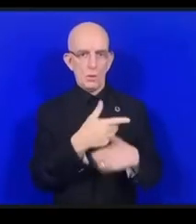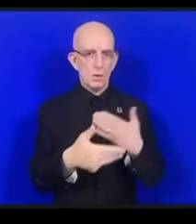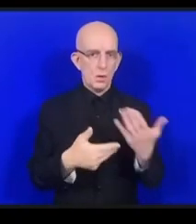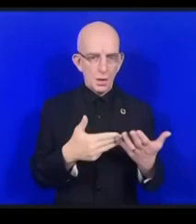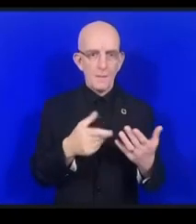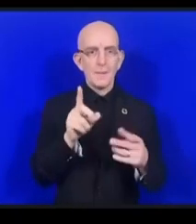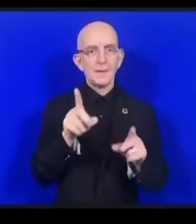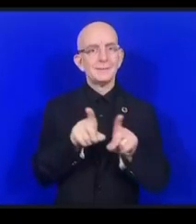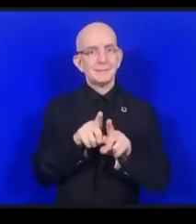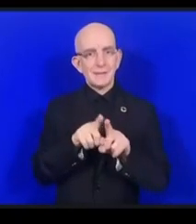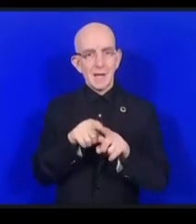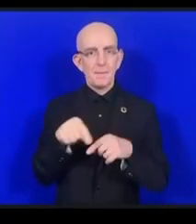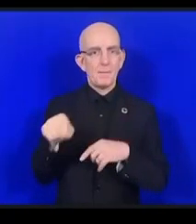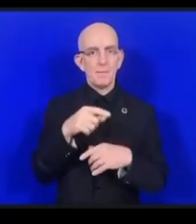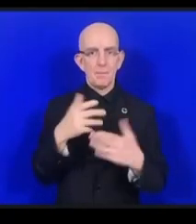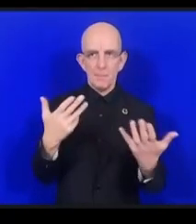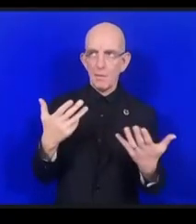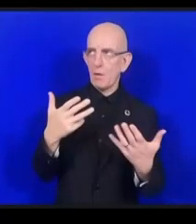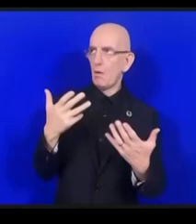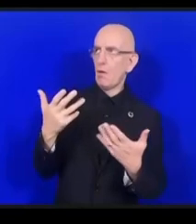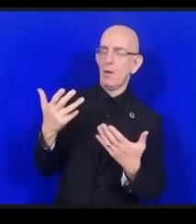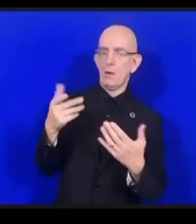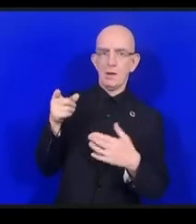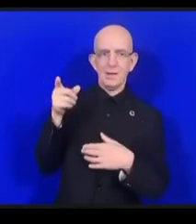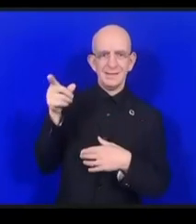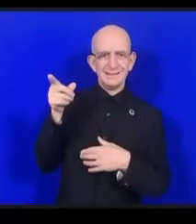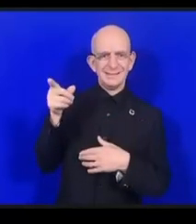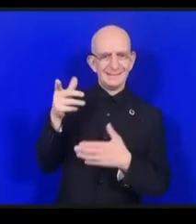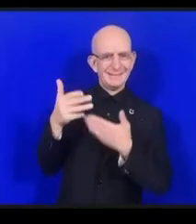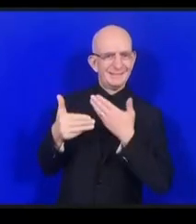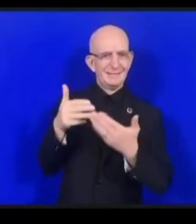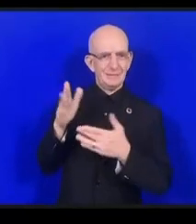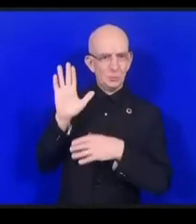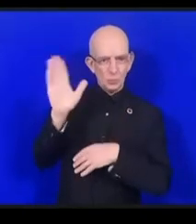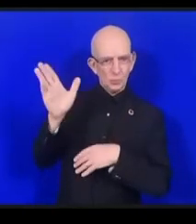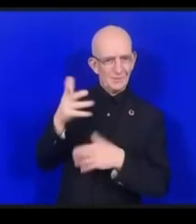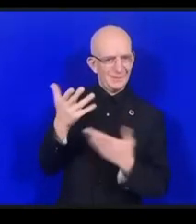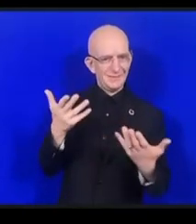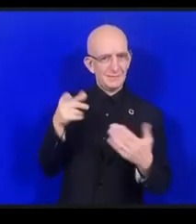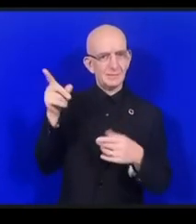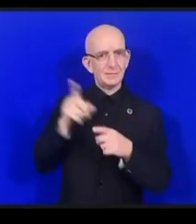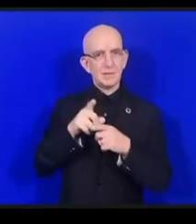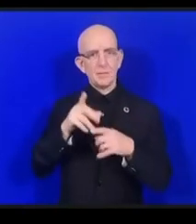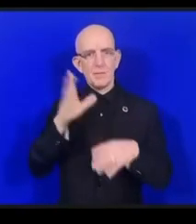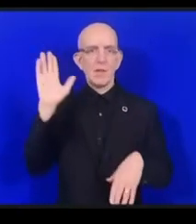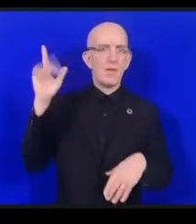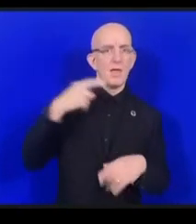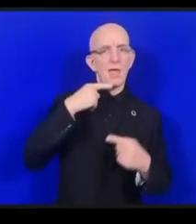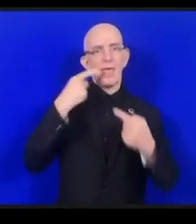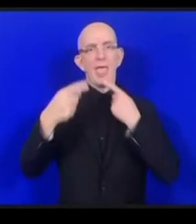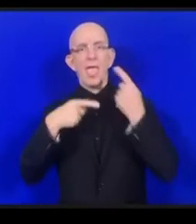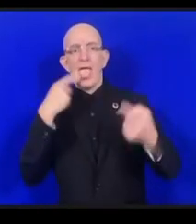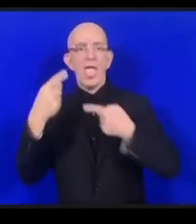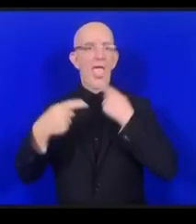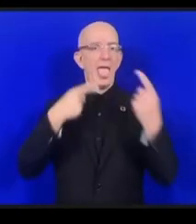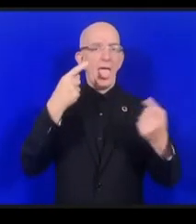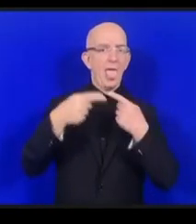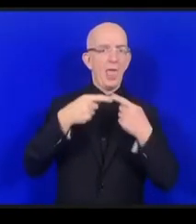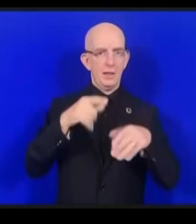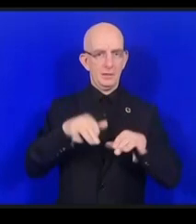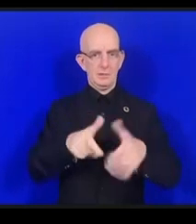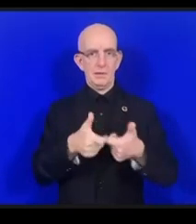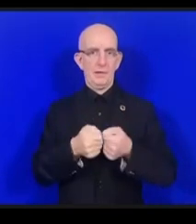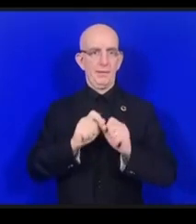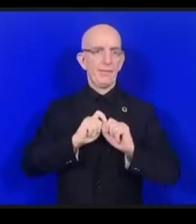soit ou qui montent simplement des dossiers du pénal contre eux pour les empêcher de s'exprimer en ligne